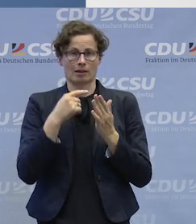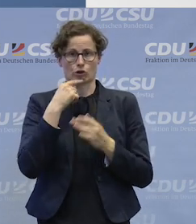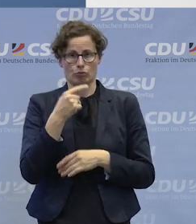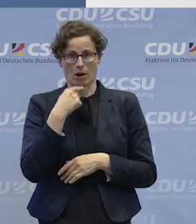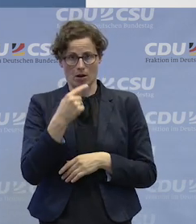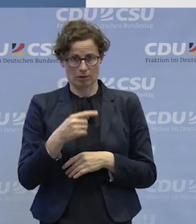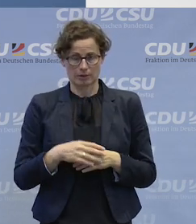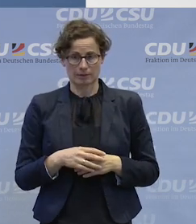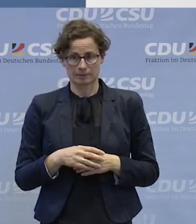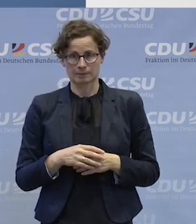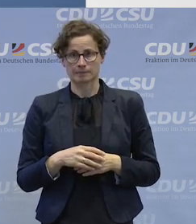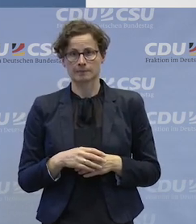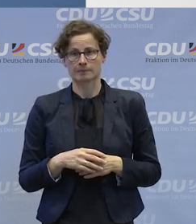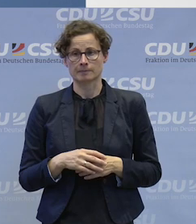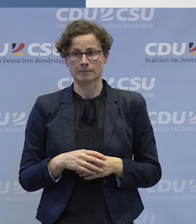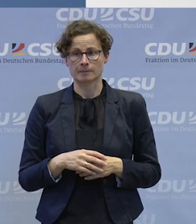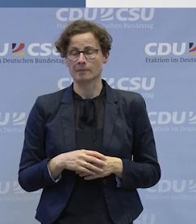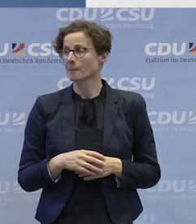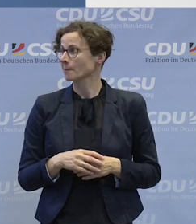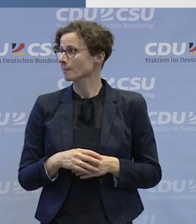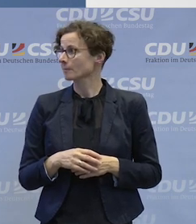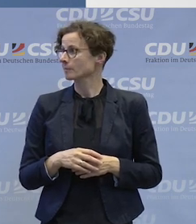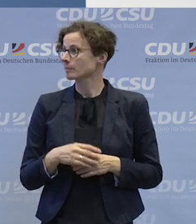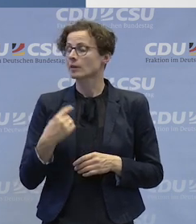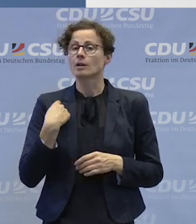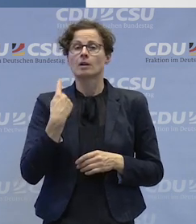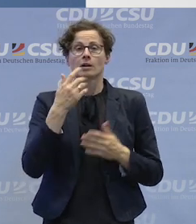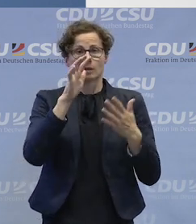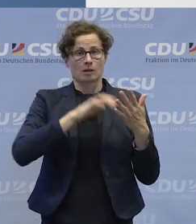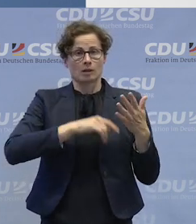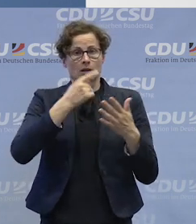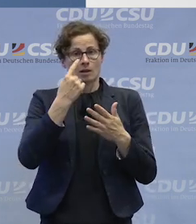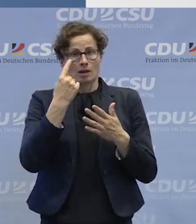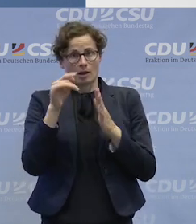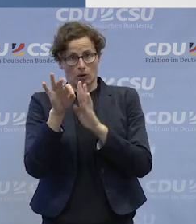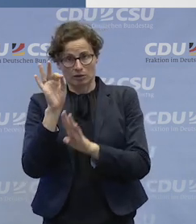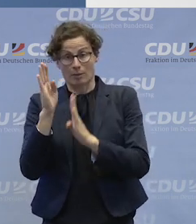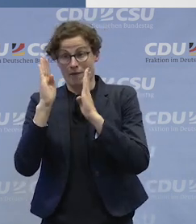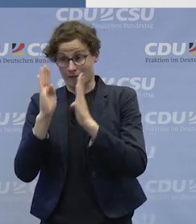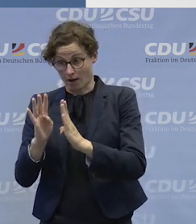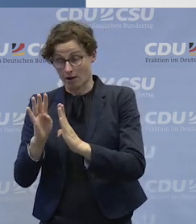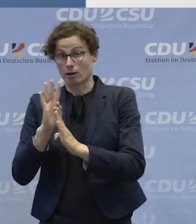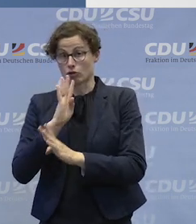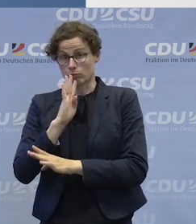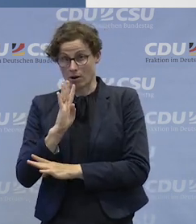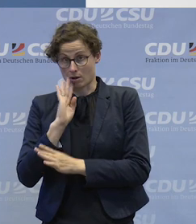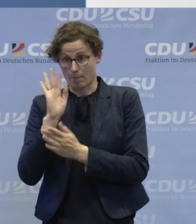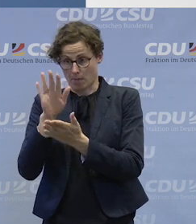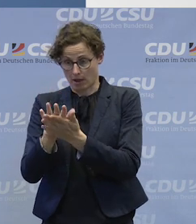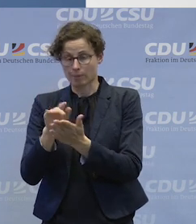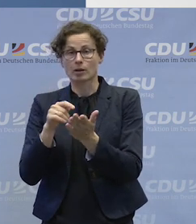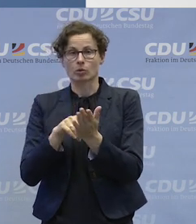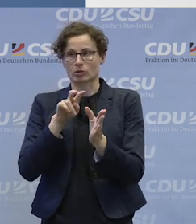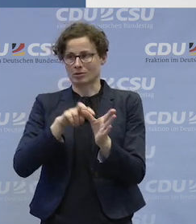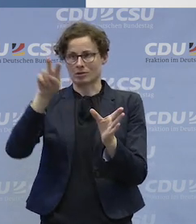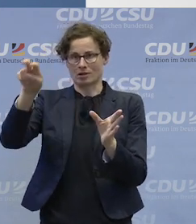wobei wir hier explizit eine Ausnahme machen, nämlich die Fachsprache behalten wir bei, weil wir die für die Integration in den